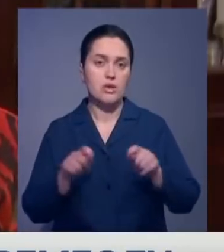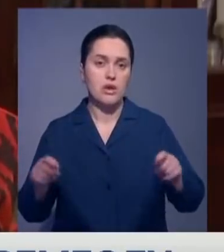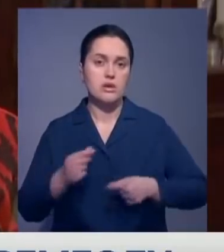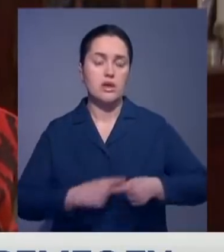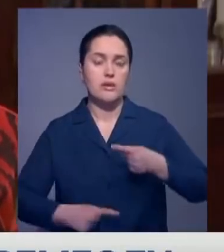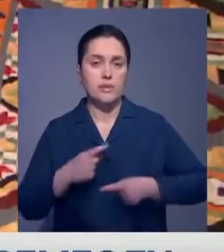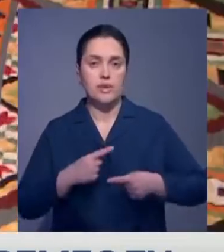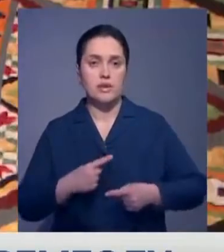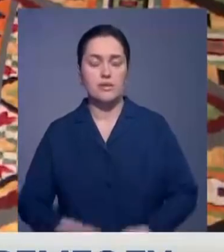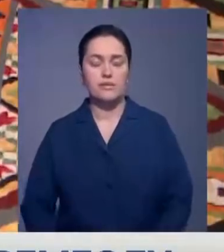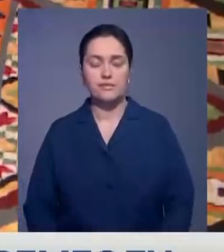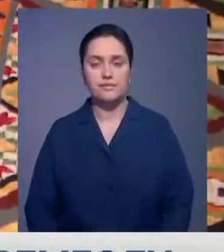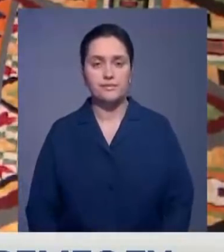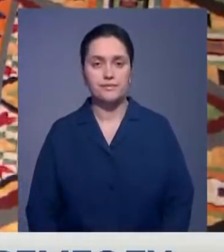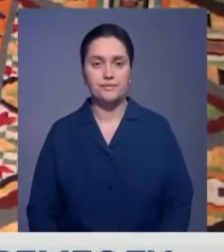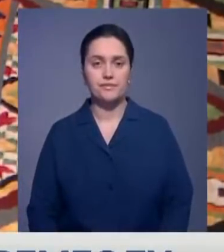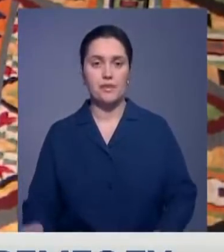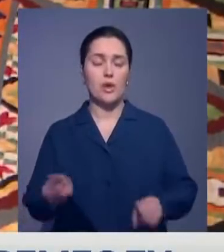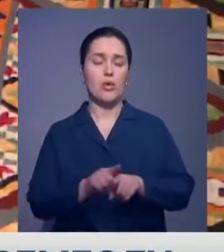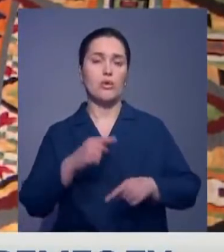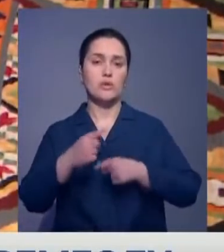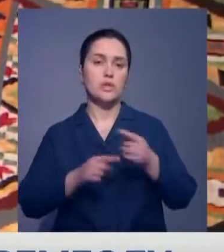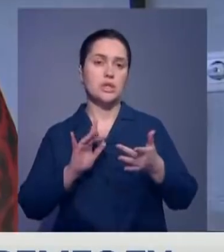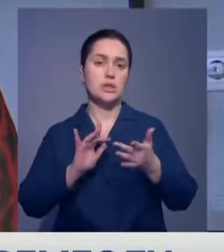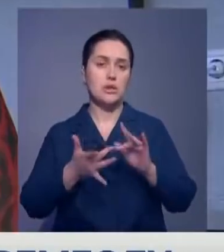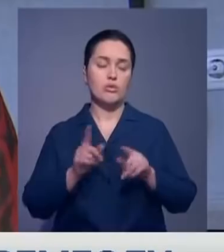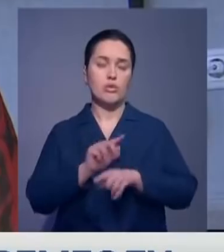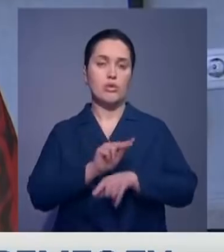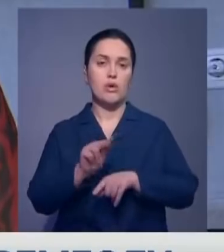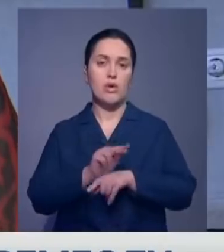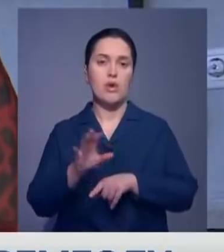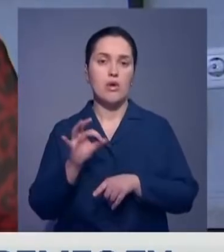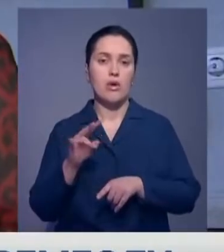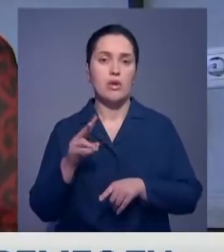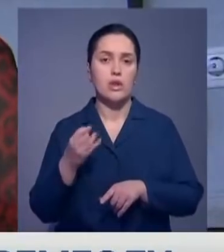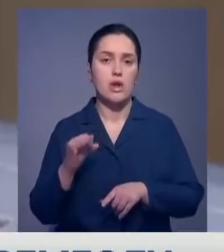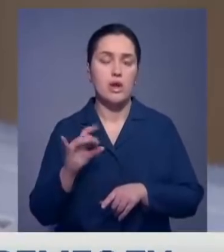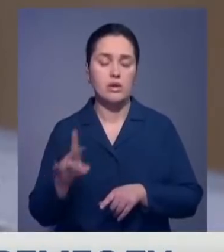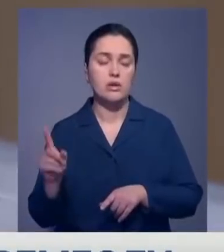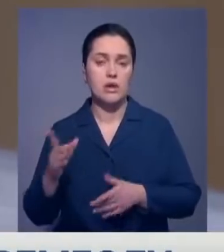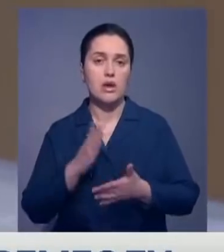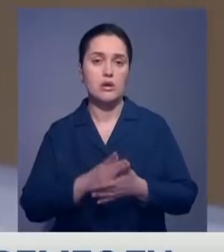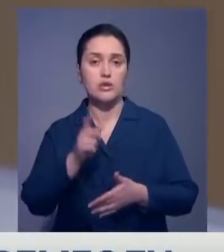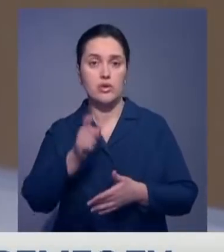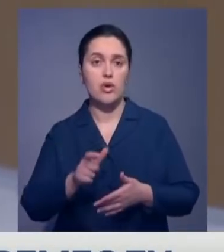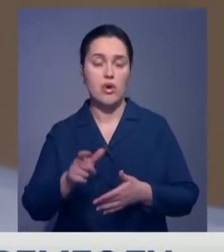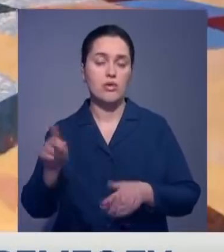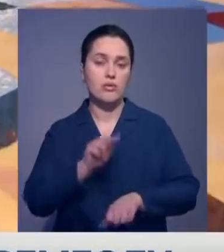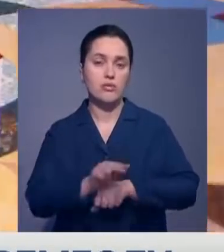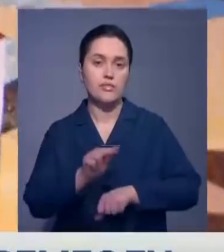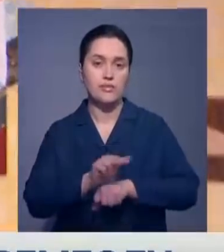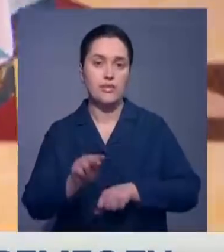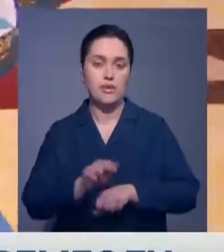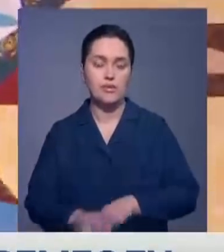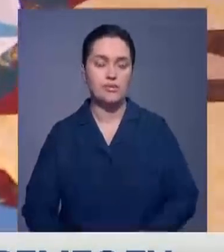на этом они шьют. Проводят Гульмира и онлайн-курсы. Уже больше тысячи женщин из разных городов страны благодаря ей полюбили технику курак.